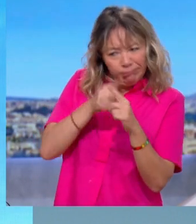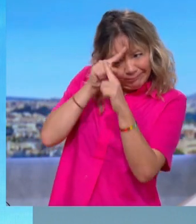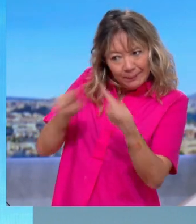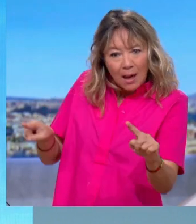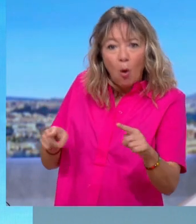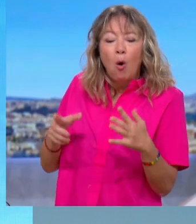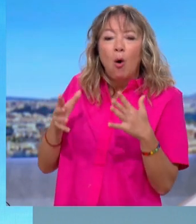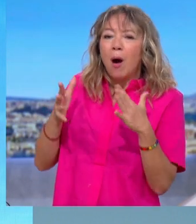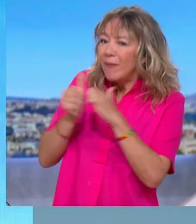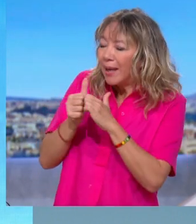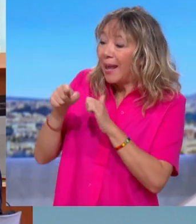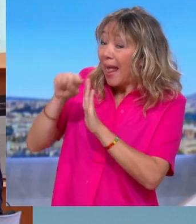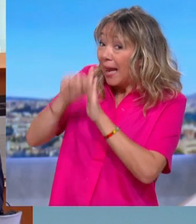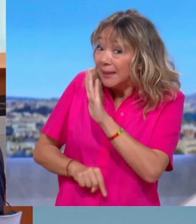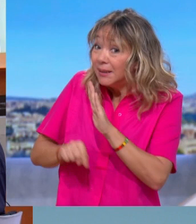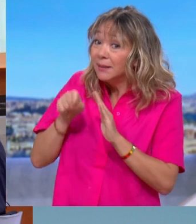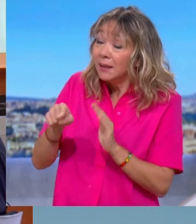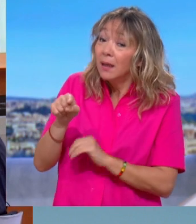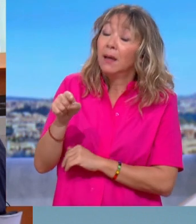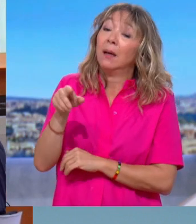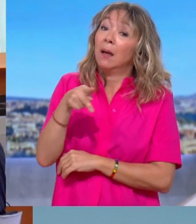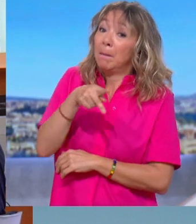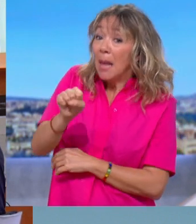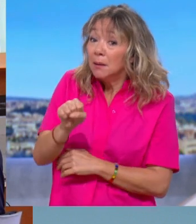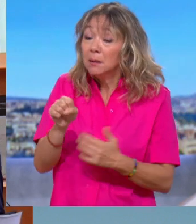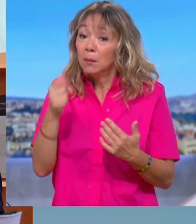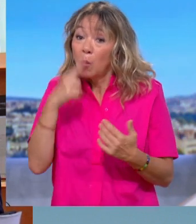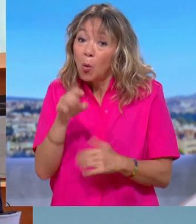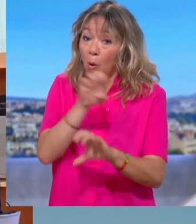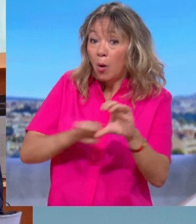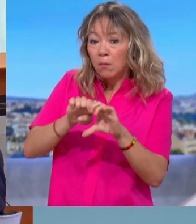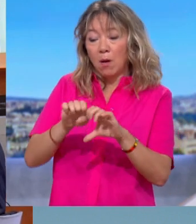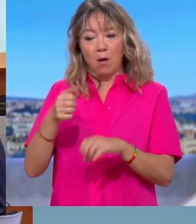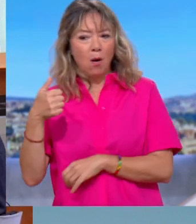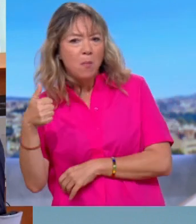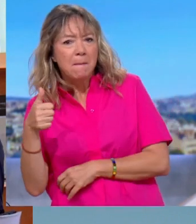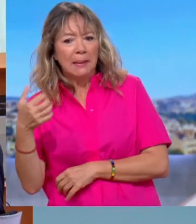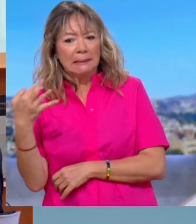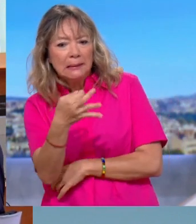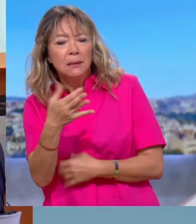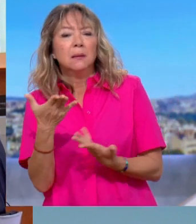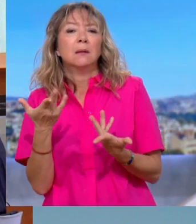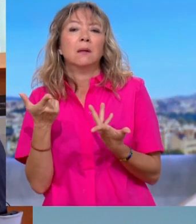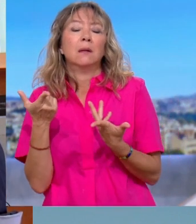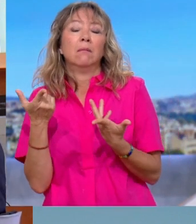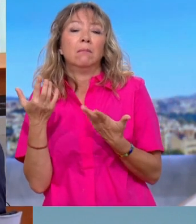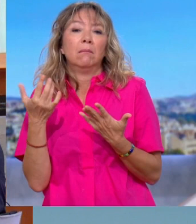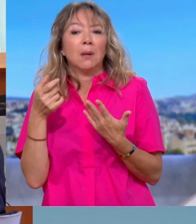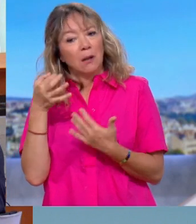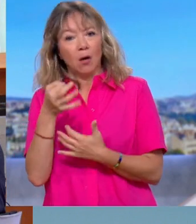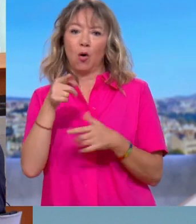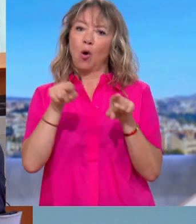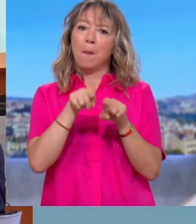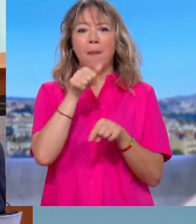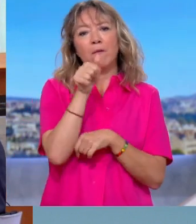liste possible des socialistes aux européennes. Lui, dit que vous validez une... Vous espérez valider une ligne sociale